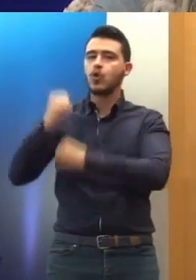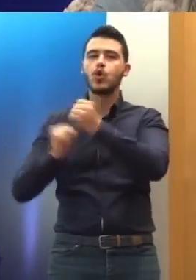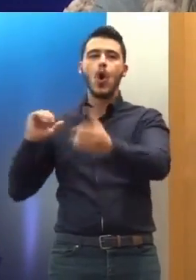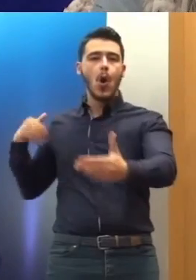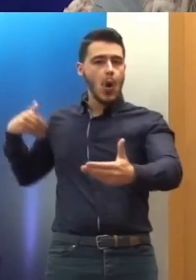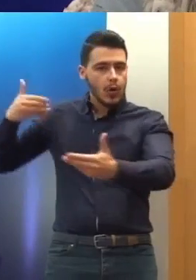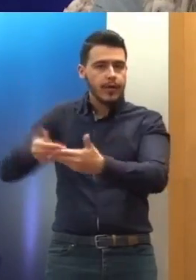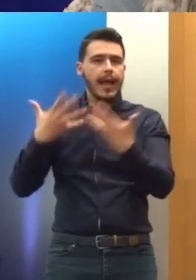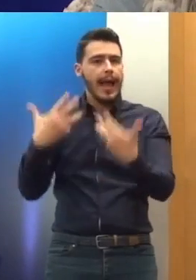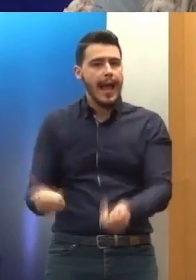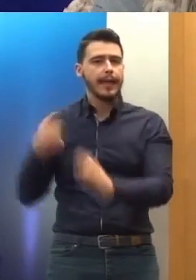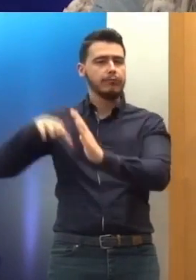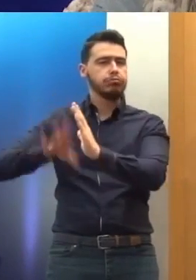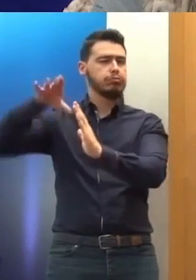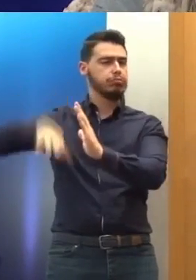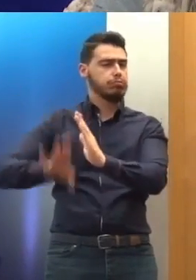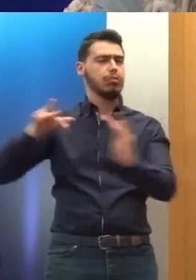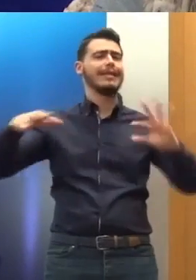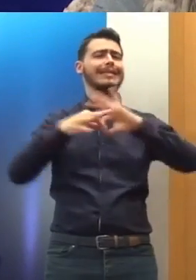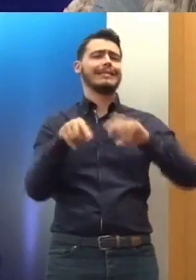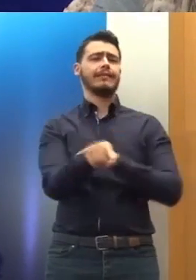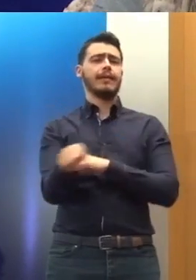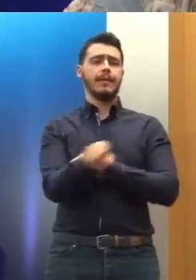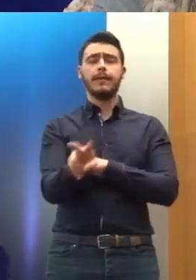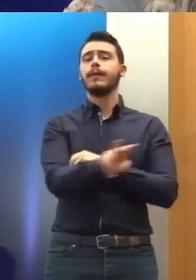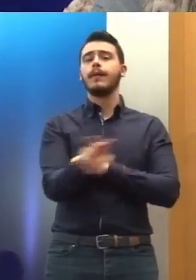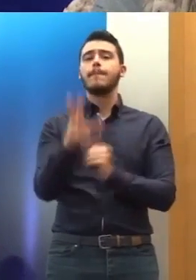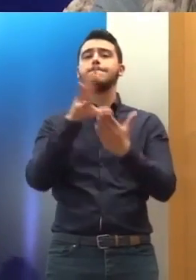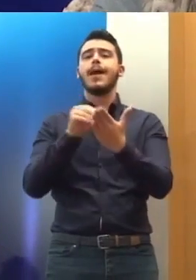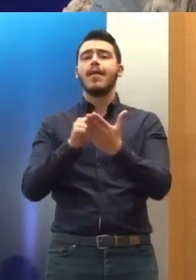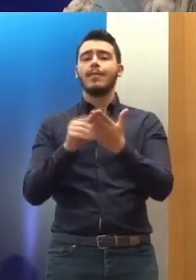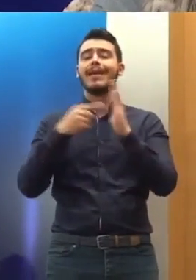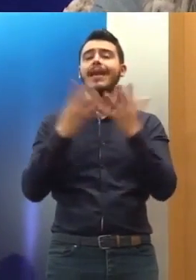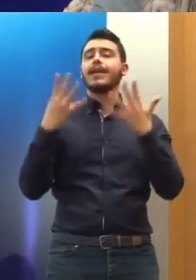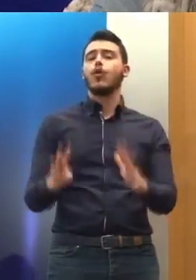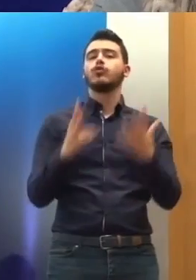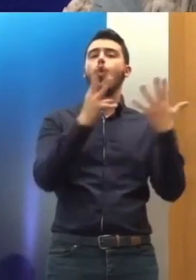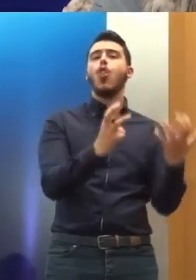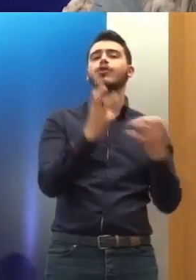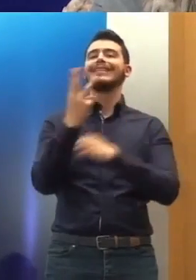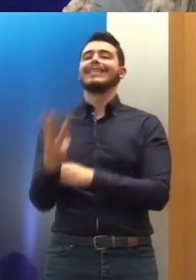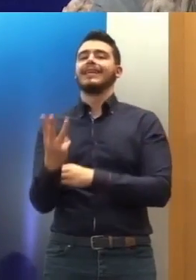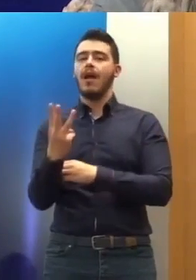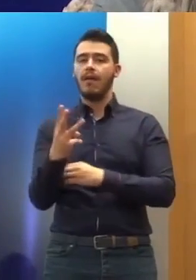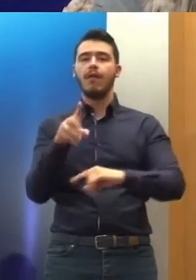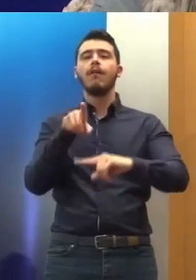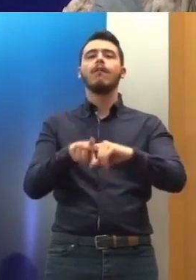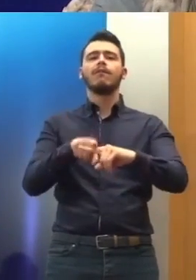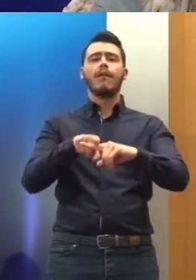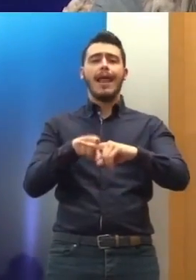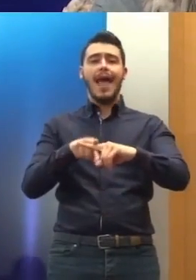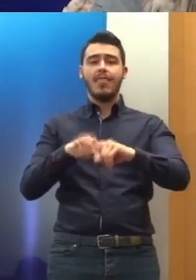στάδια. Από το 1993, όταν έγινε η πρώτη επίσκεψη της Επιτροπής στην Ελλάδα, η Επιτροπή έχει κάνει